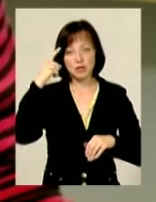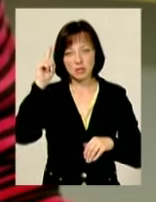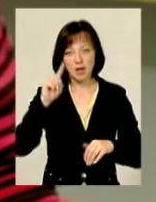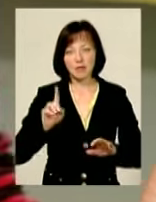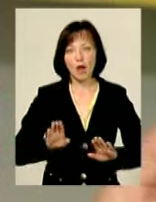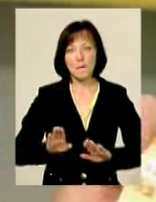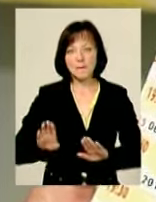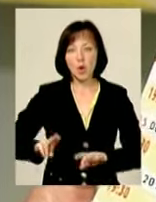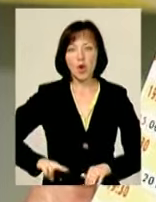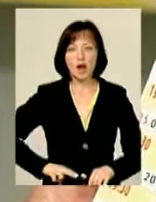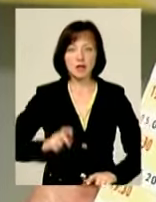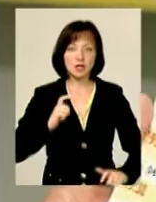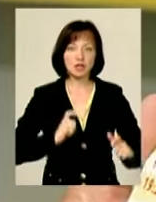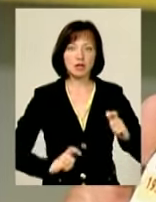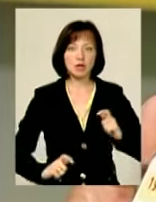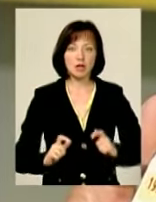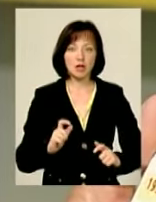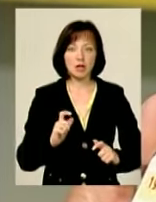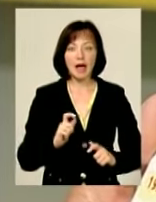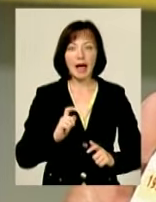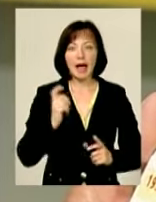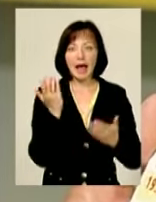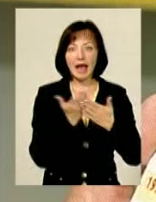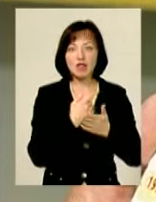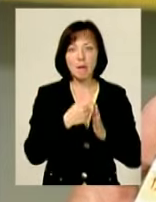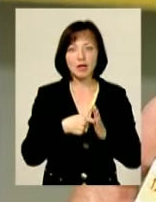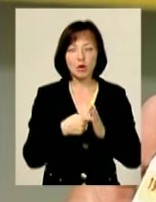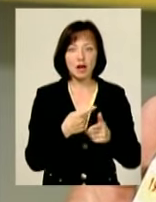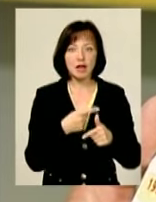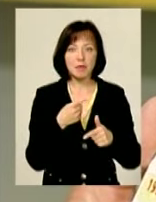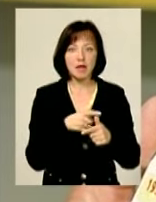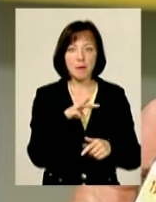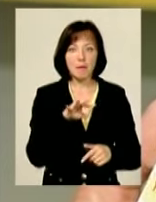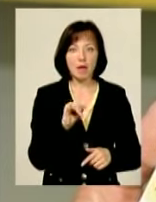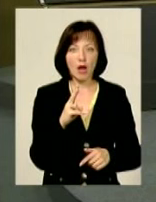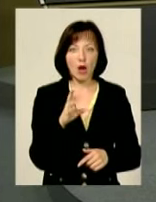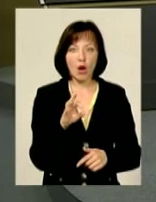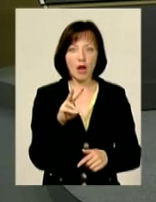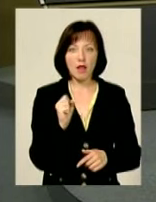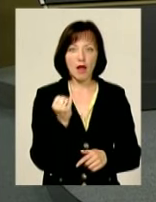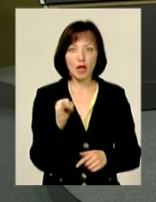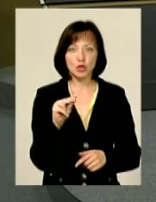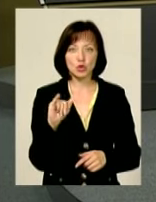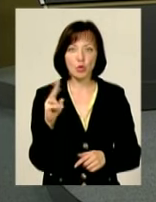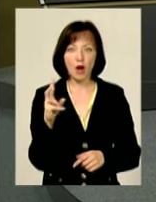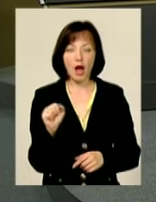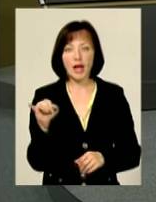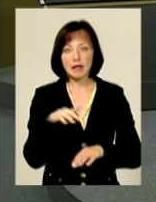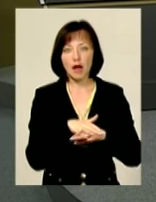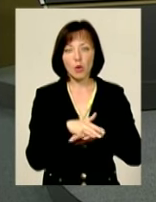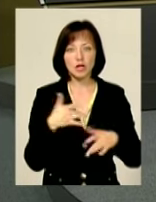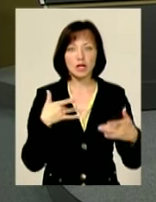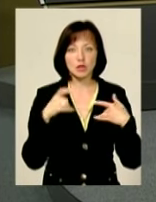проректор інституту кінематографії імені Івана Миколичука. І народний артист